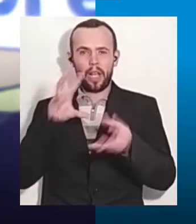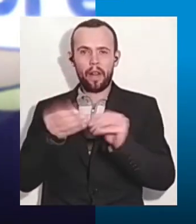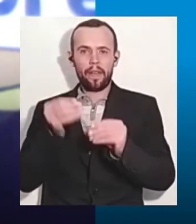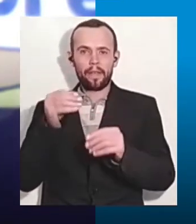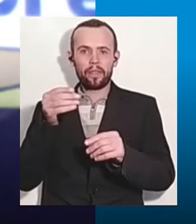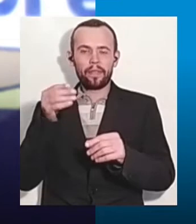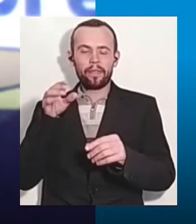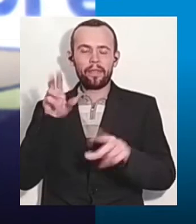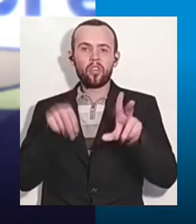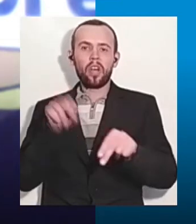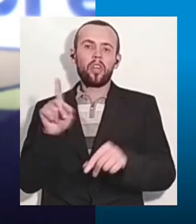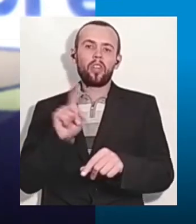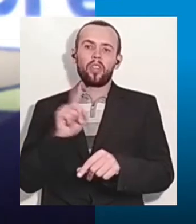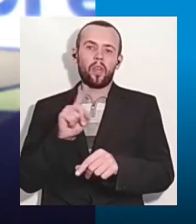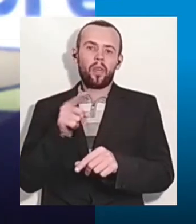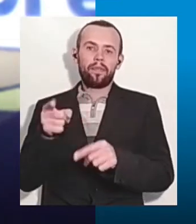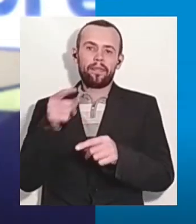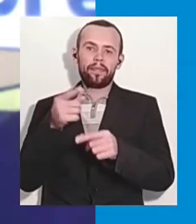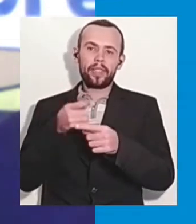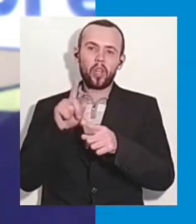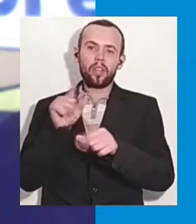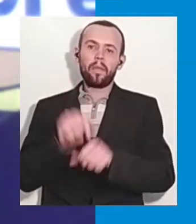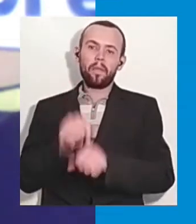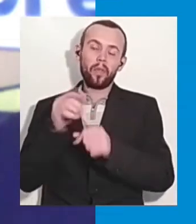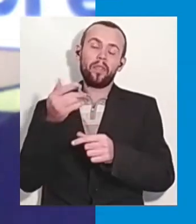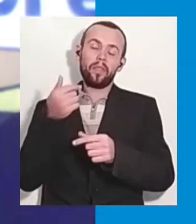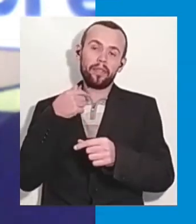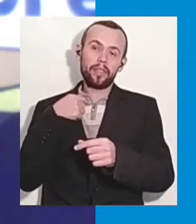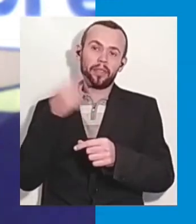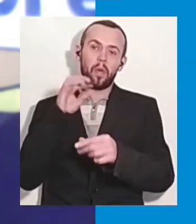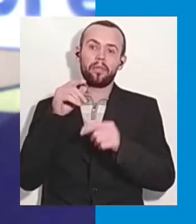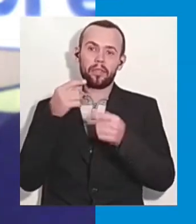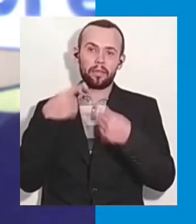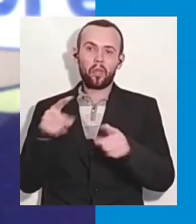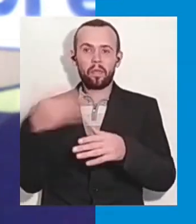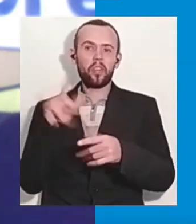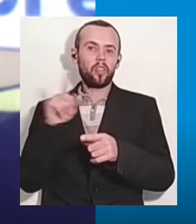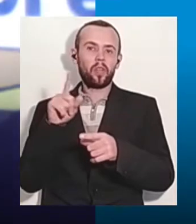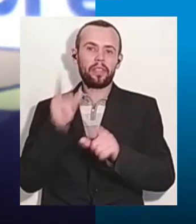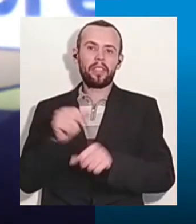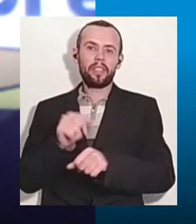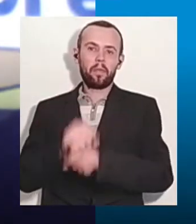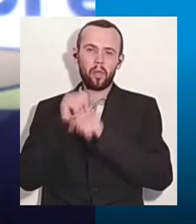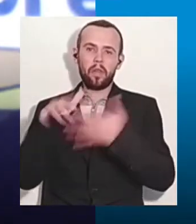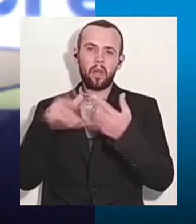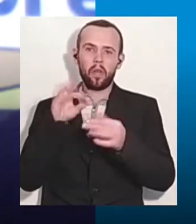непропустиме. Це вже не кажучи про те, що саме звинувачення, воно сфальшоване.